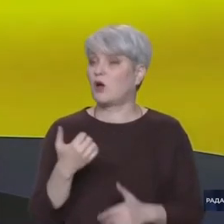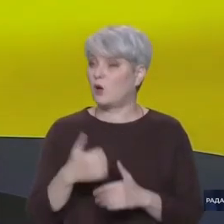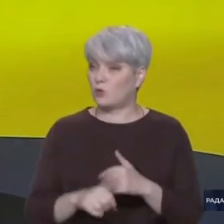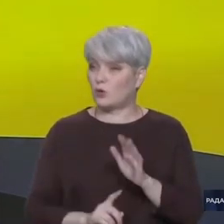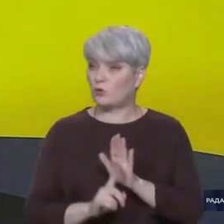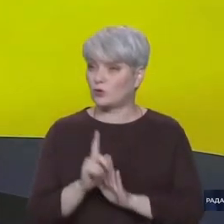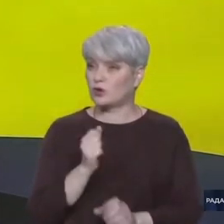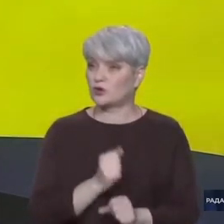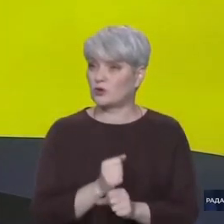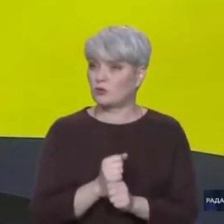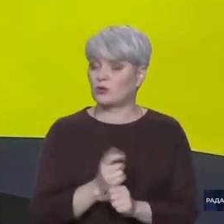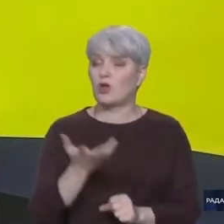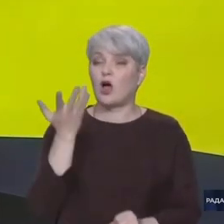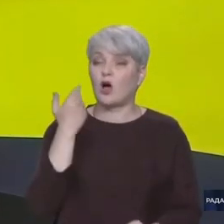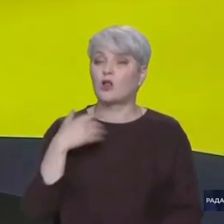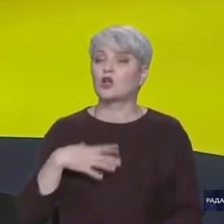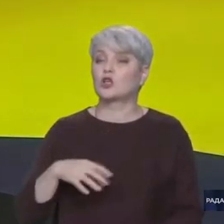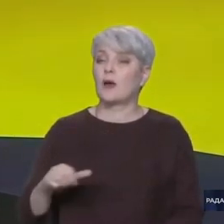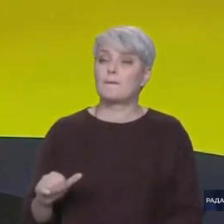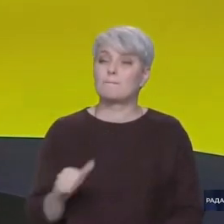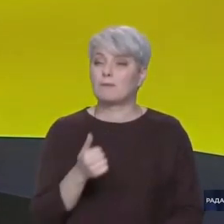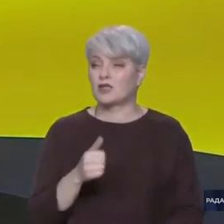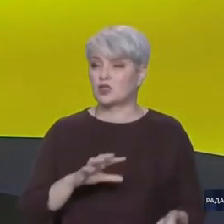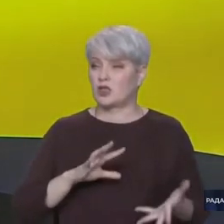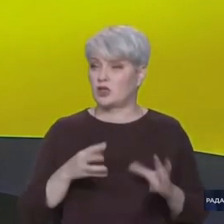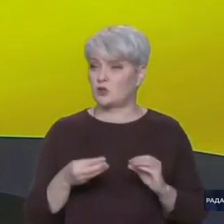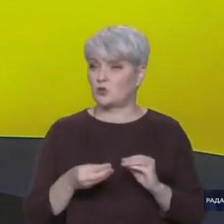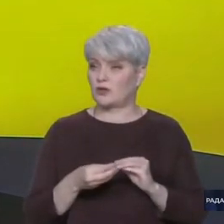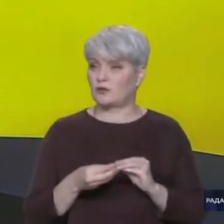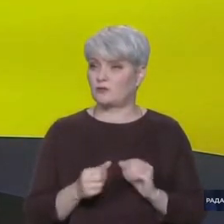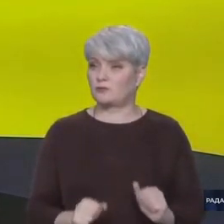коли слід очікувати перших результатів?